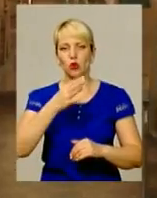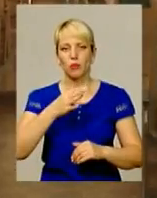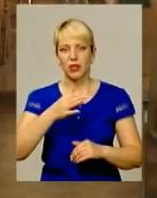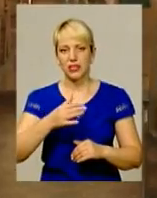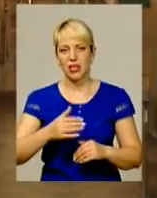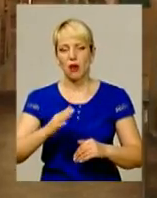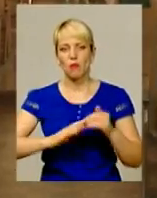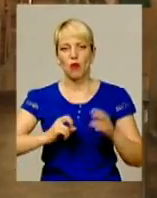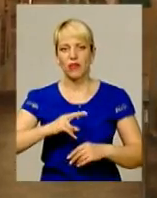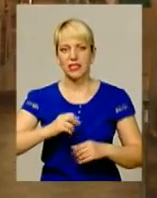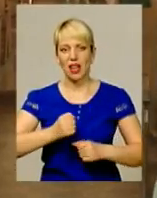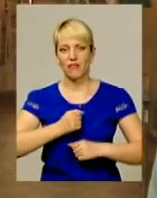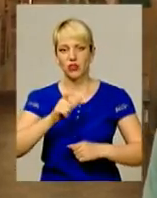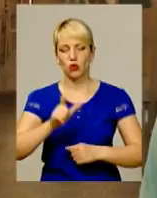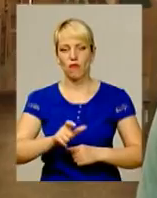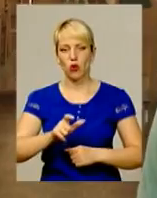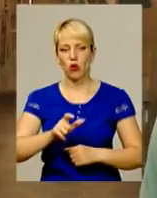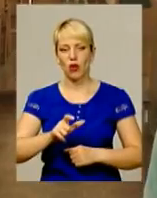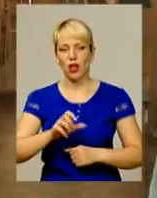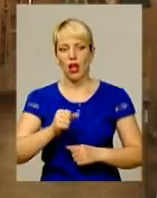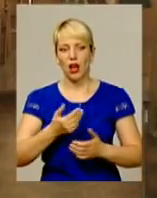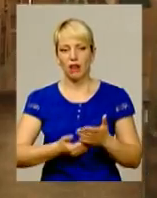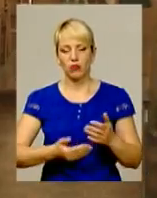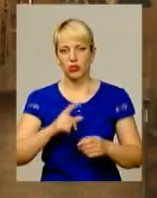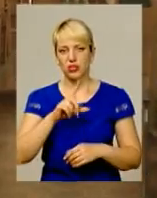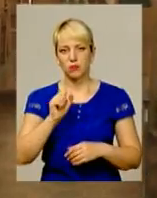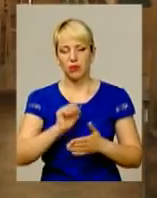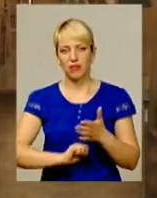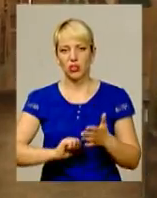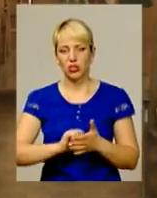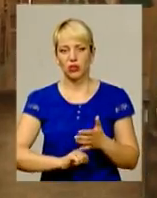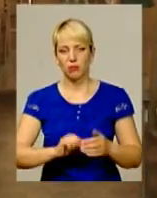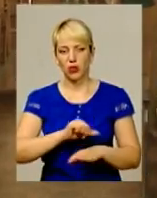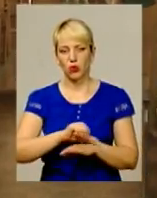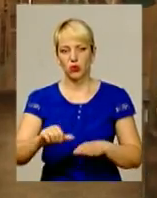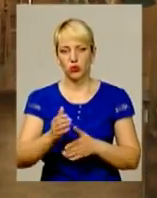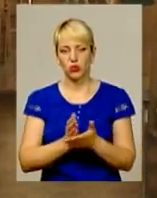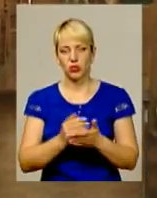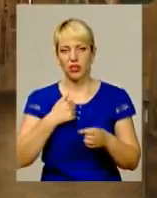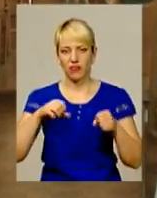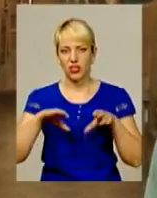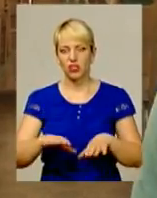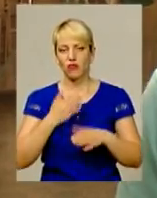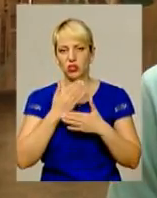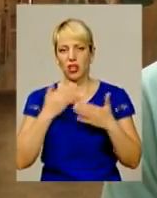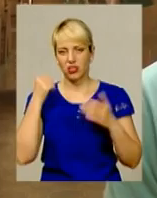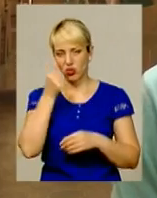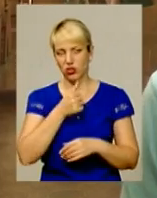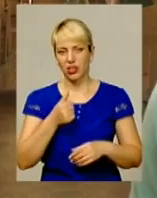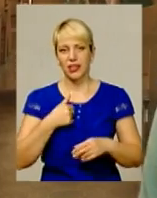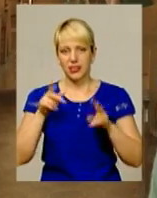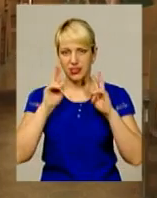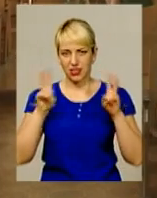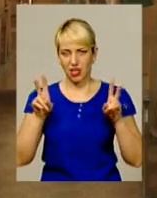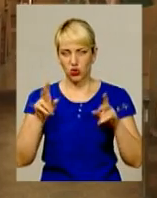професія військового, а з приводу прикордонної служби я вже вирішив в останні роки. Не знаю,